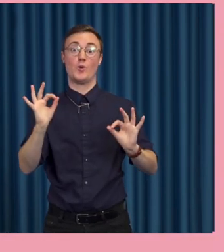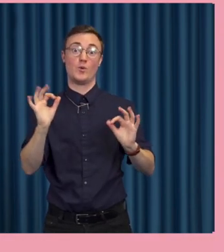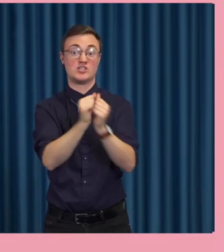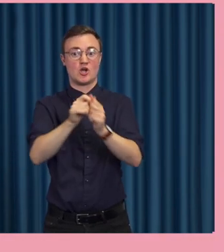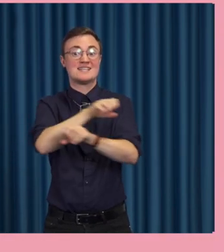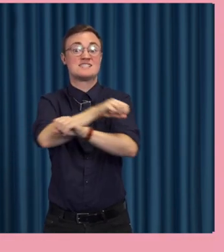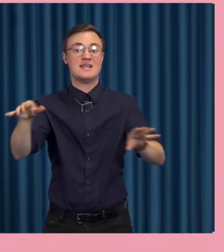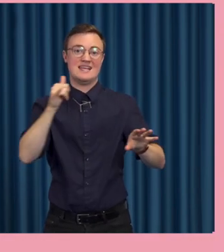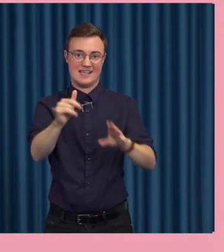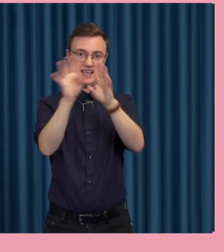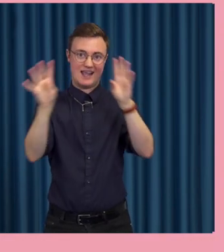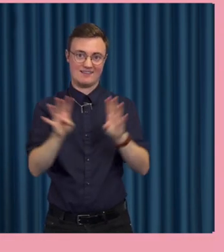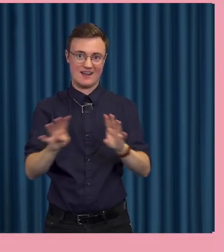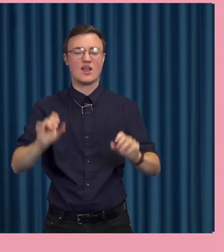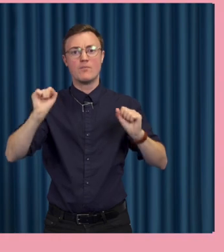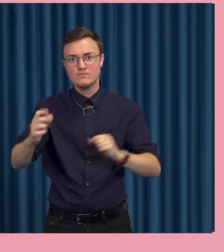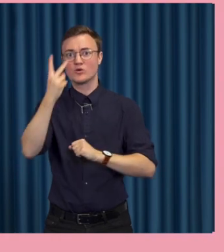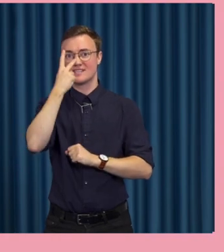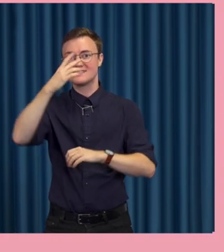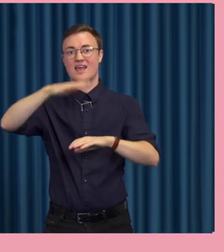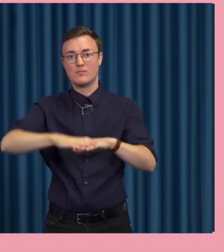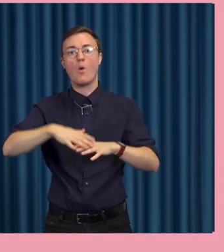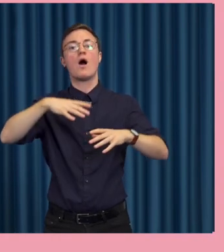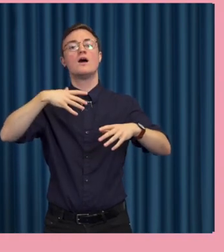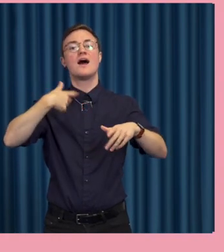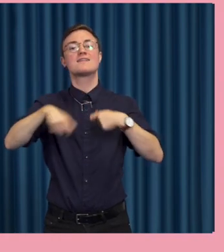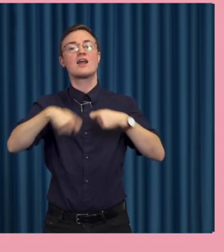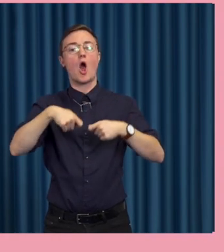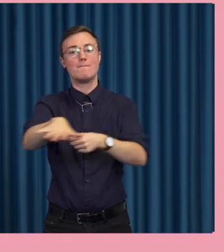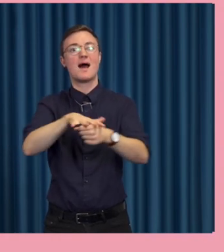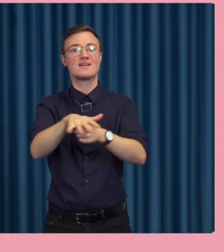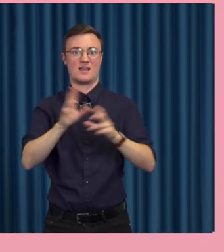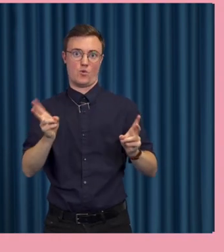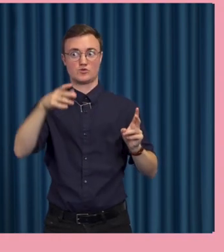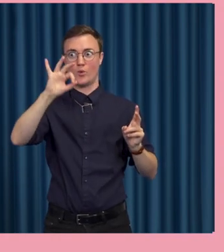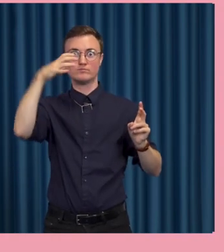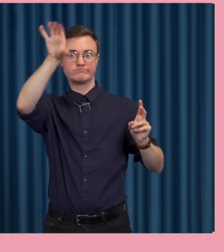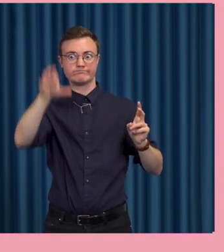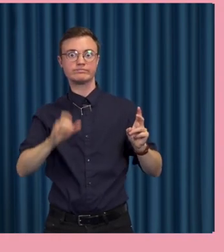saker spris på nätet. Då måste man nog titta på annonserings- eller reklammarknaderna som är digitala.